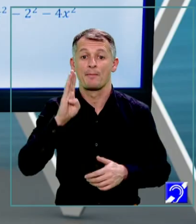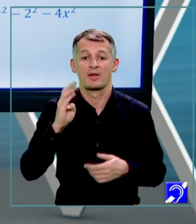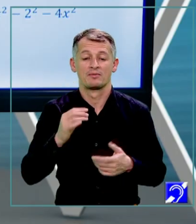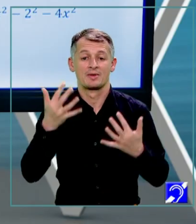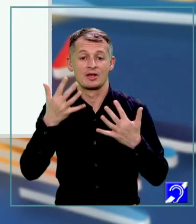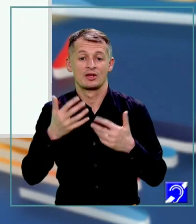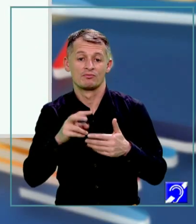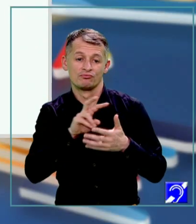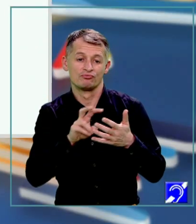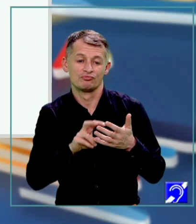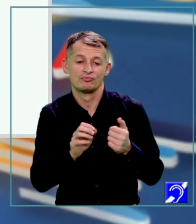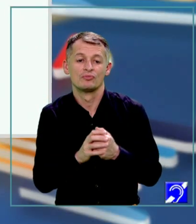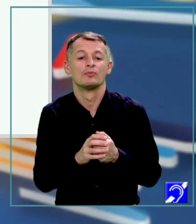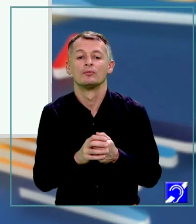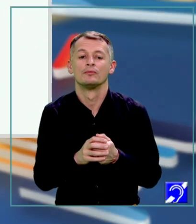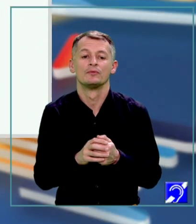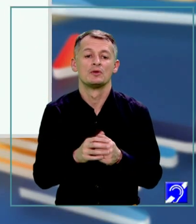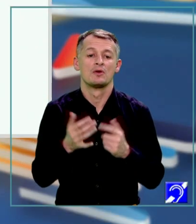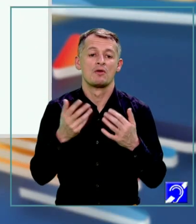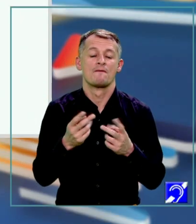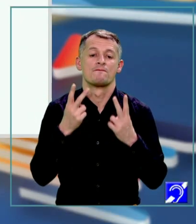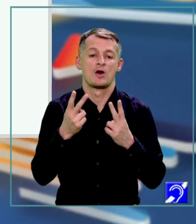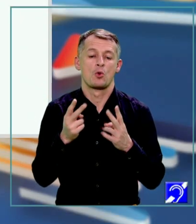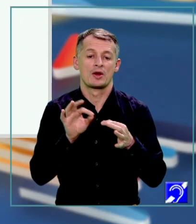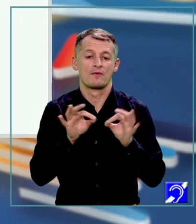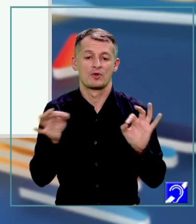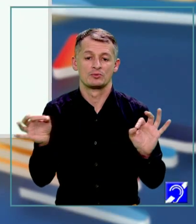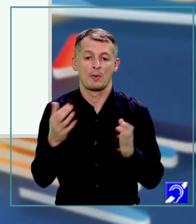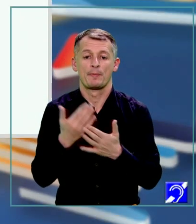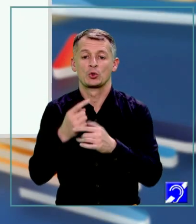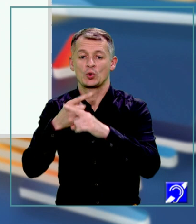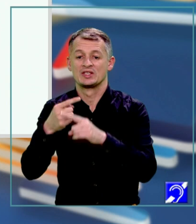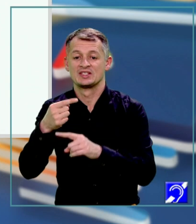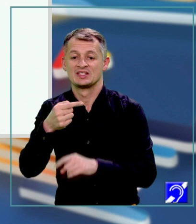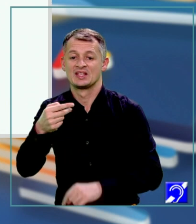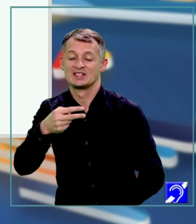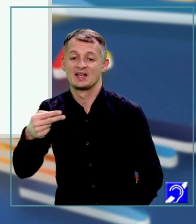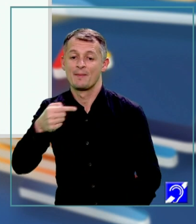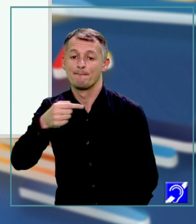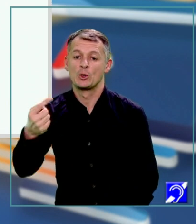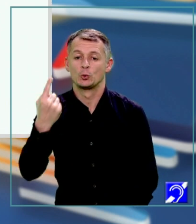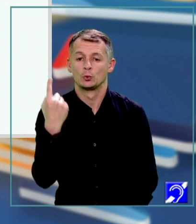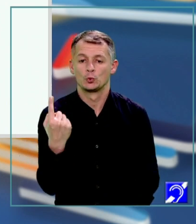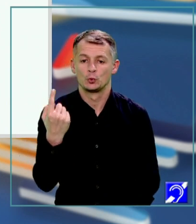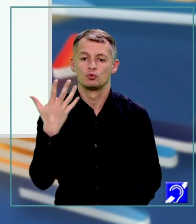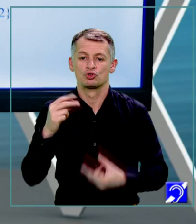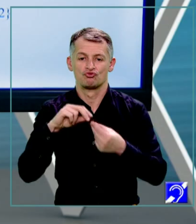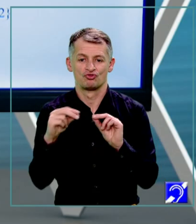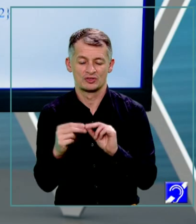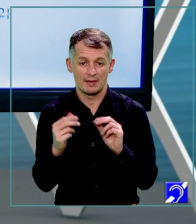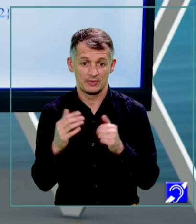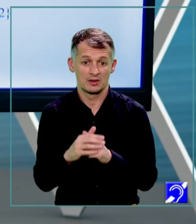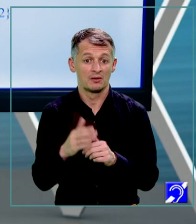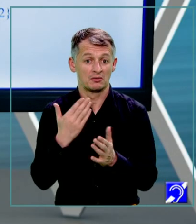să calculăm valoarea expresiei pentru x egal cu minus 1. Ce înseamnă acest lucru? Înseamnă că în